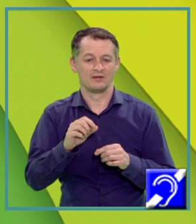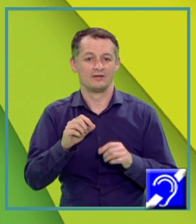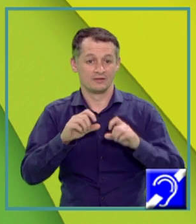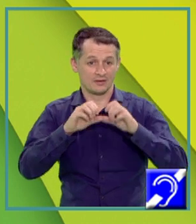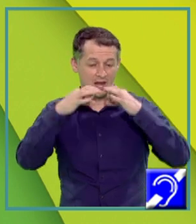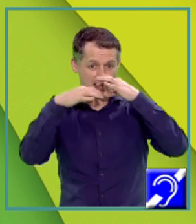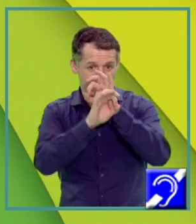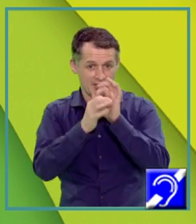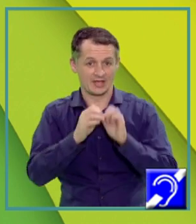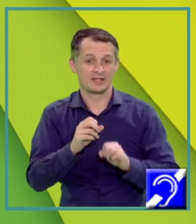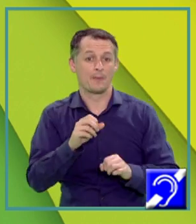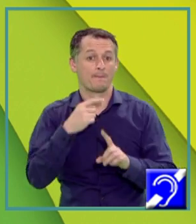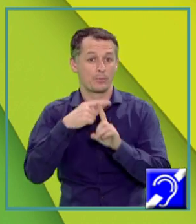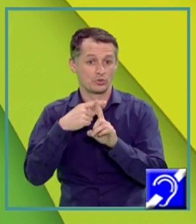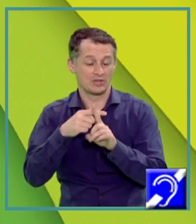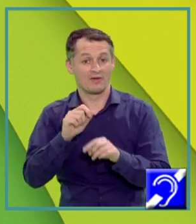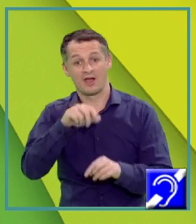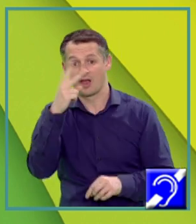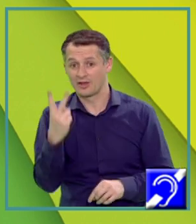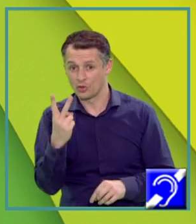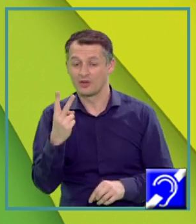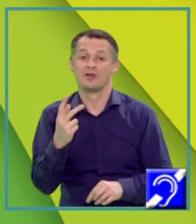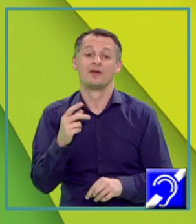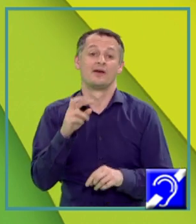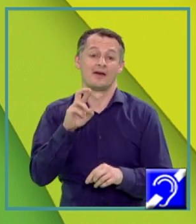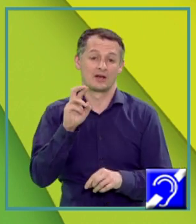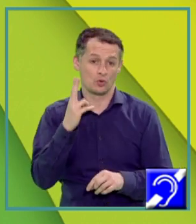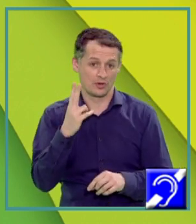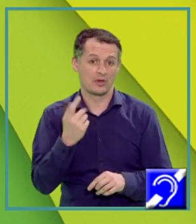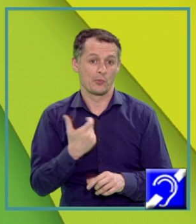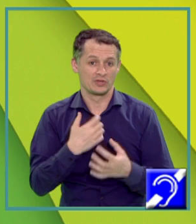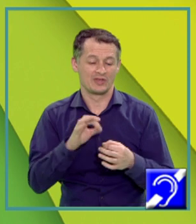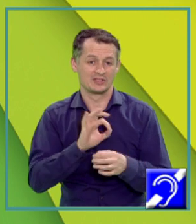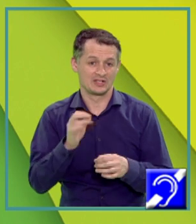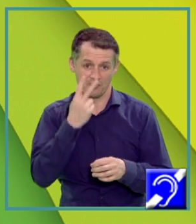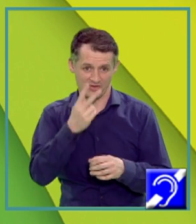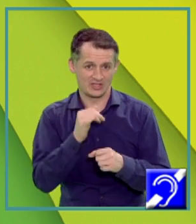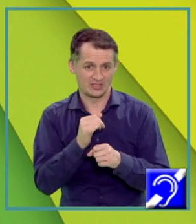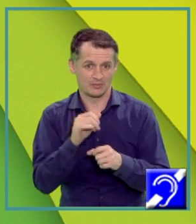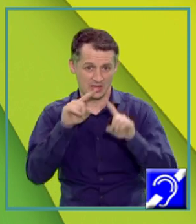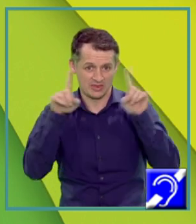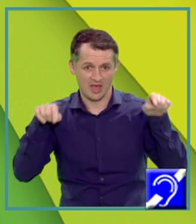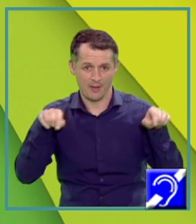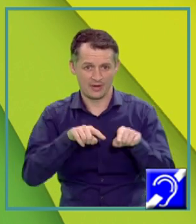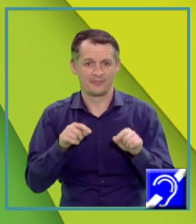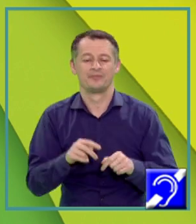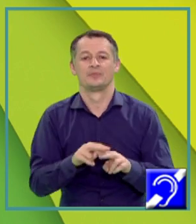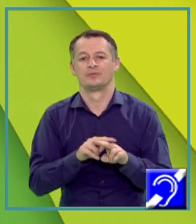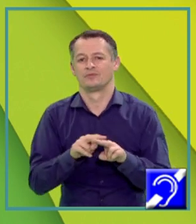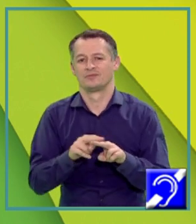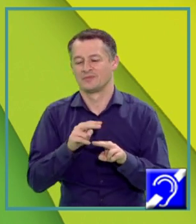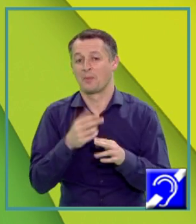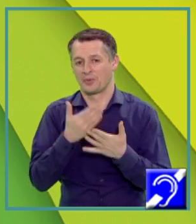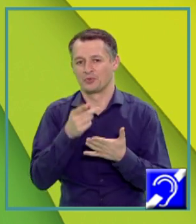Iar raza R2 poate fi scrisă cum observați pe tablă Astfel încât pentru